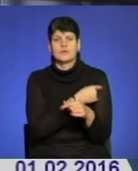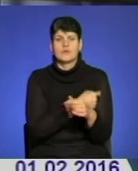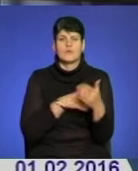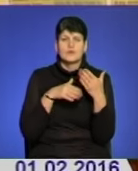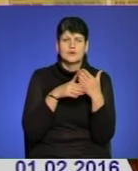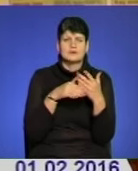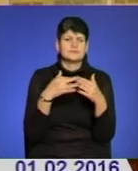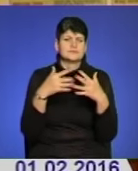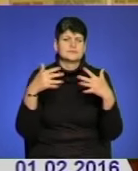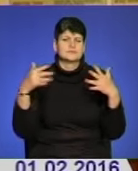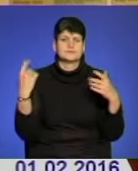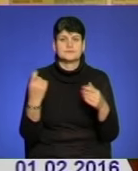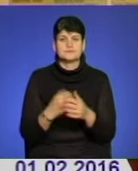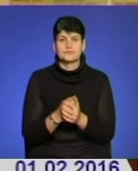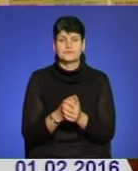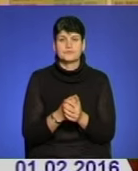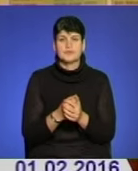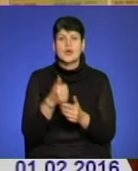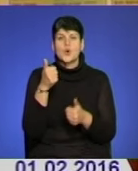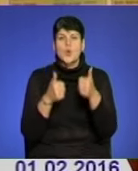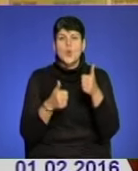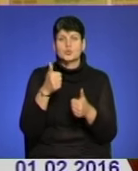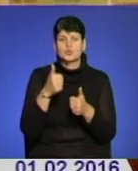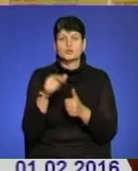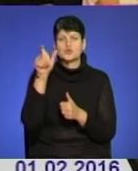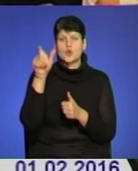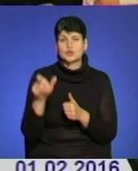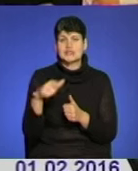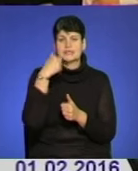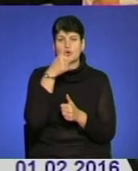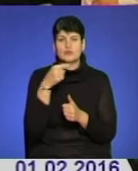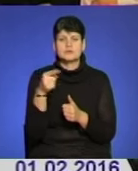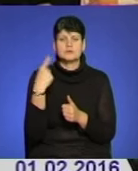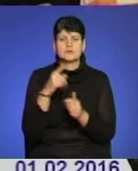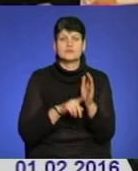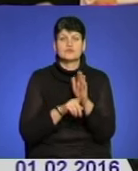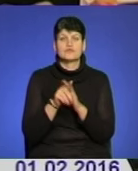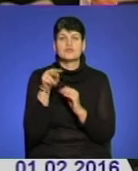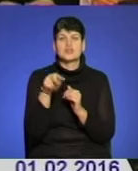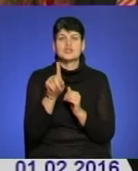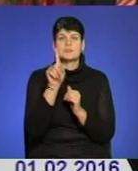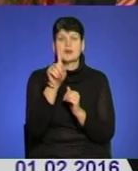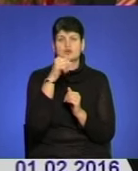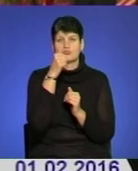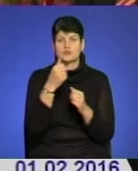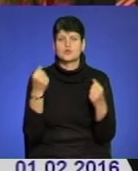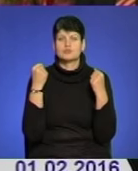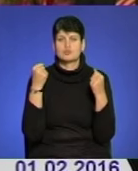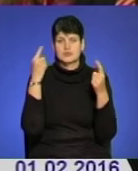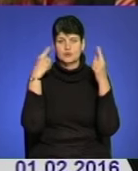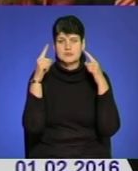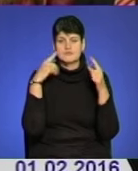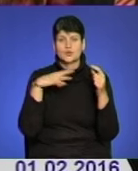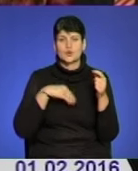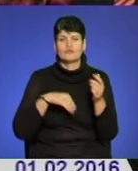господарники. Конкурс «Людина року» на Тернопільщині започаткований у 2001 році спортивно-мистецьким та